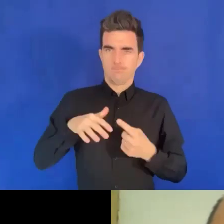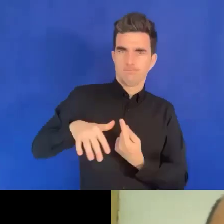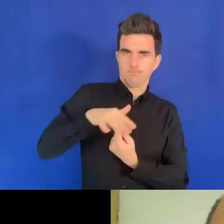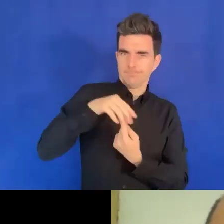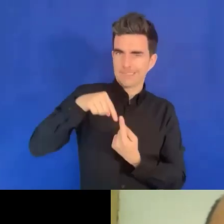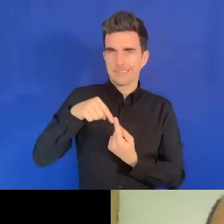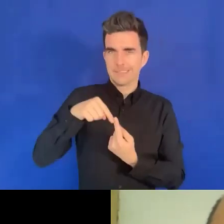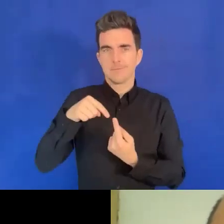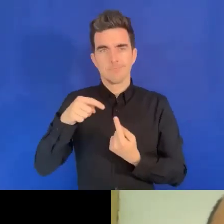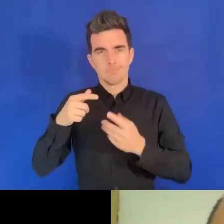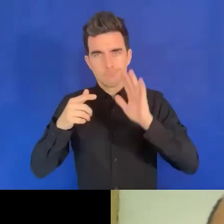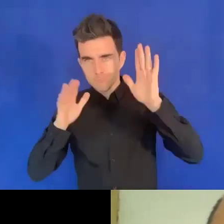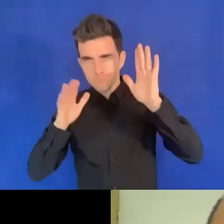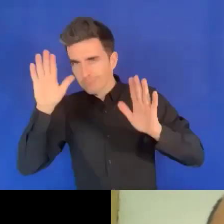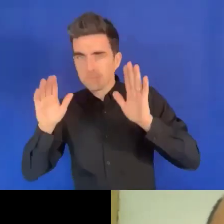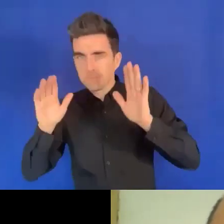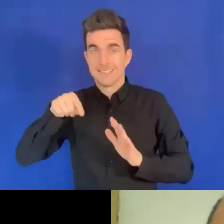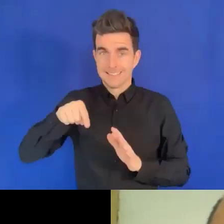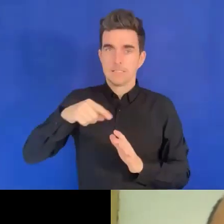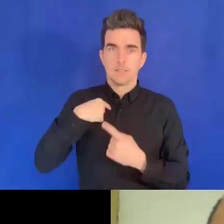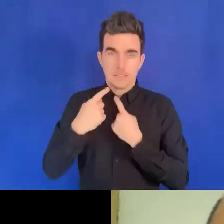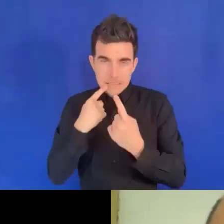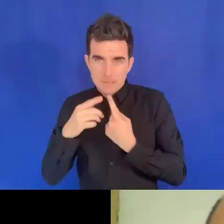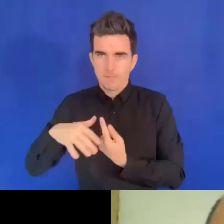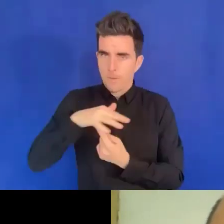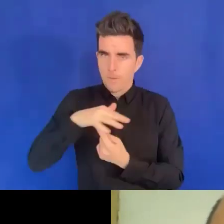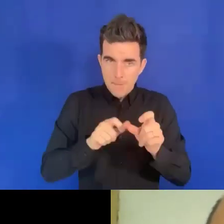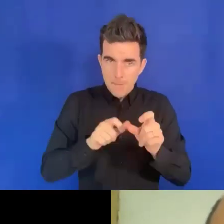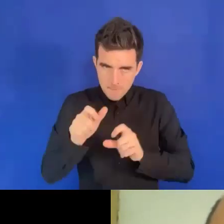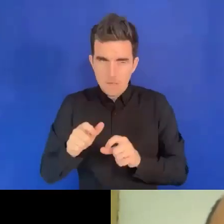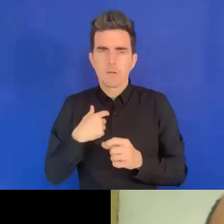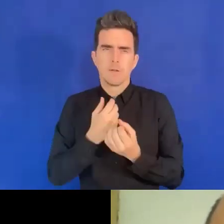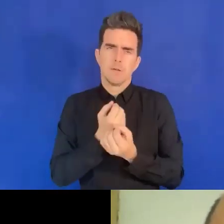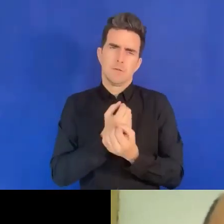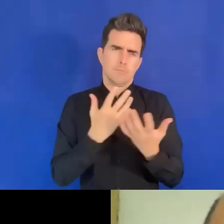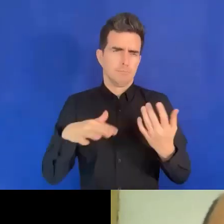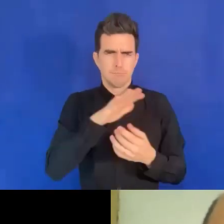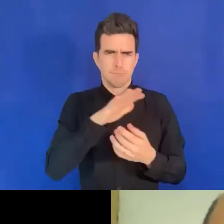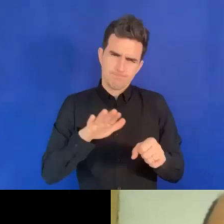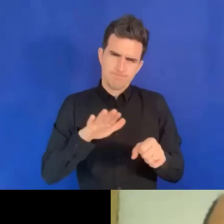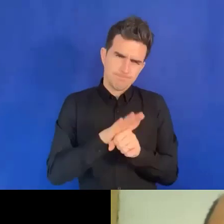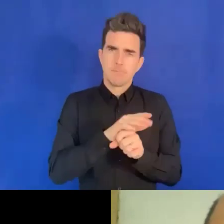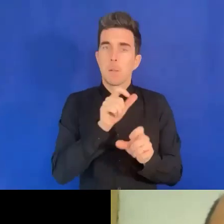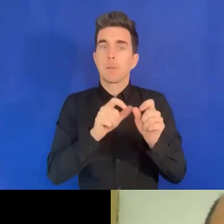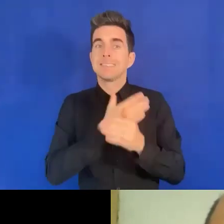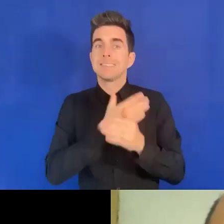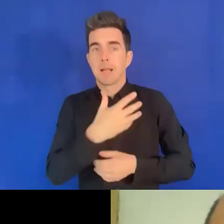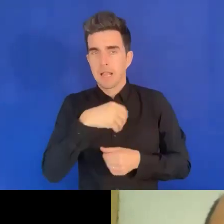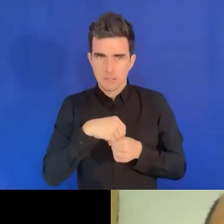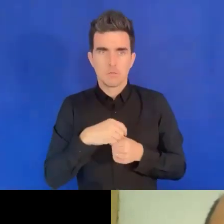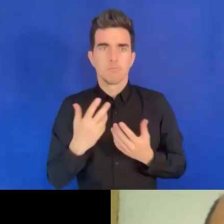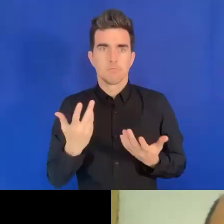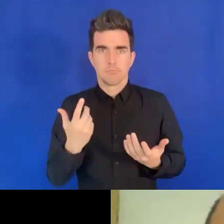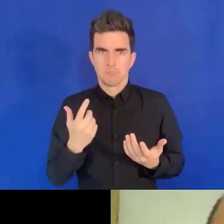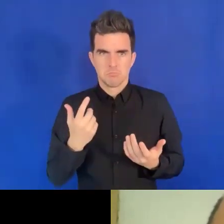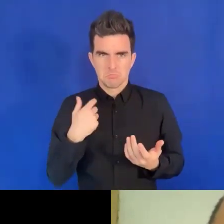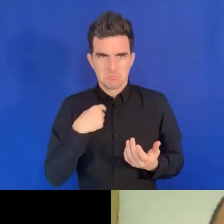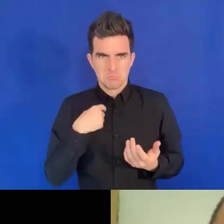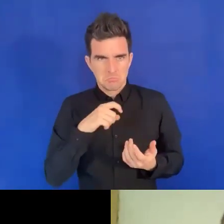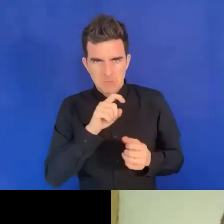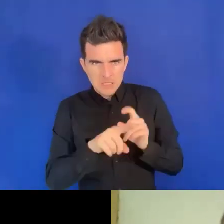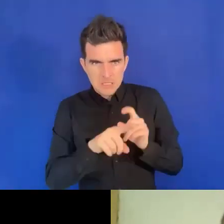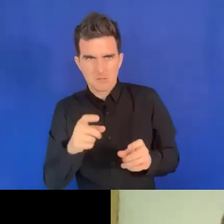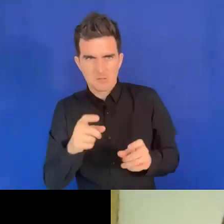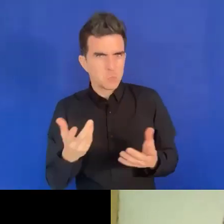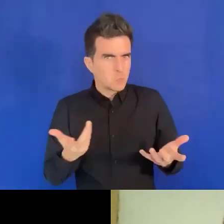ce qu'il y lieu de faire. Nous savons que leur voix importe dans cette